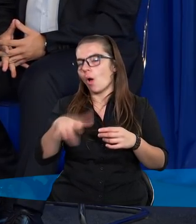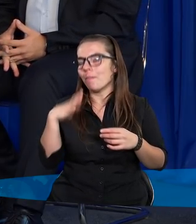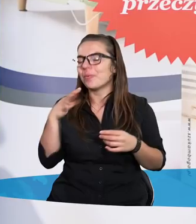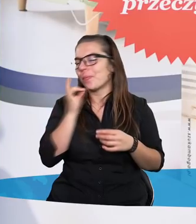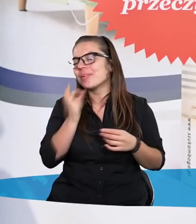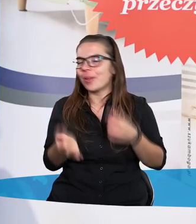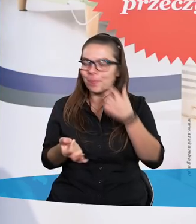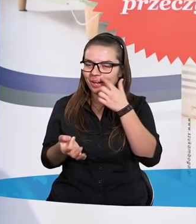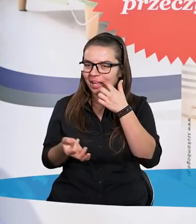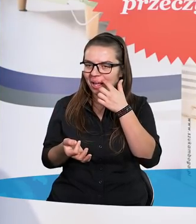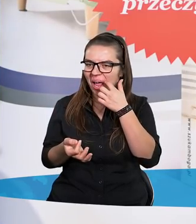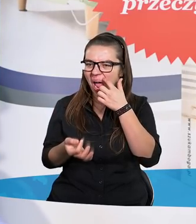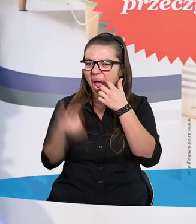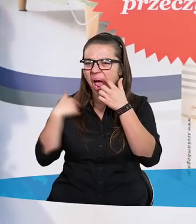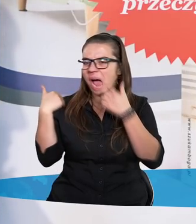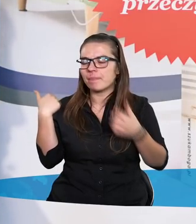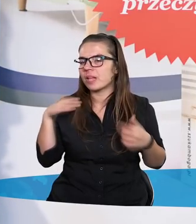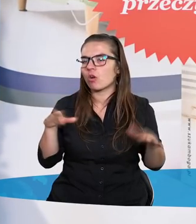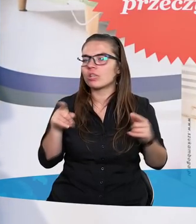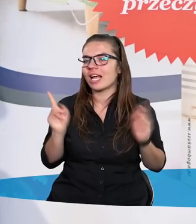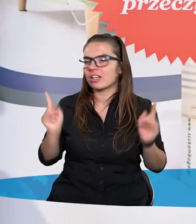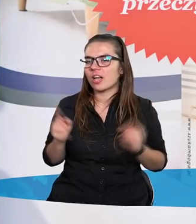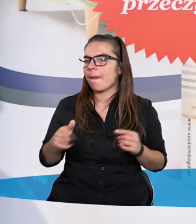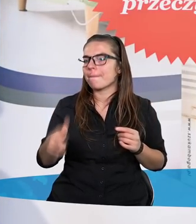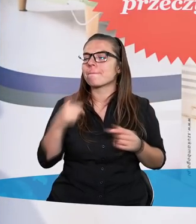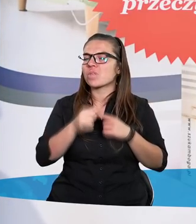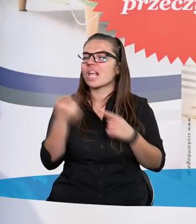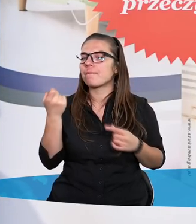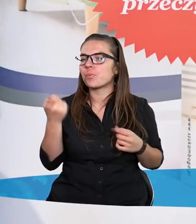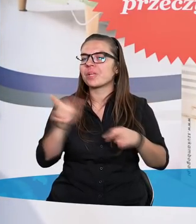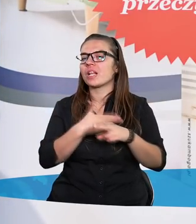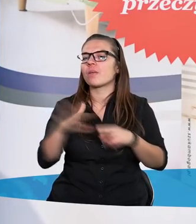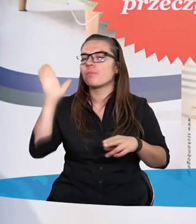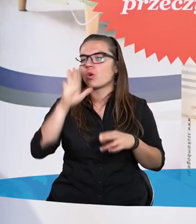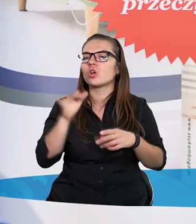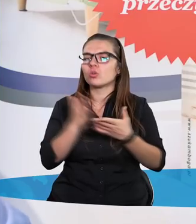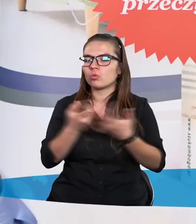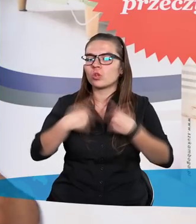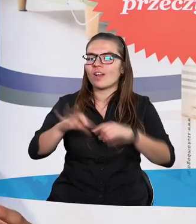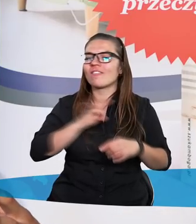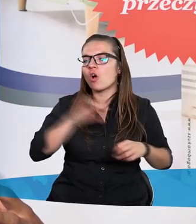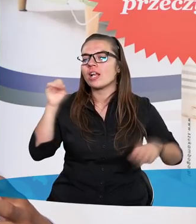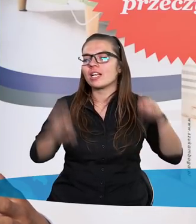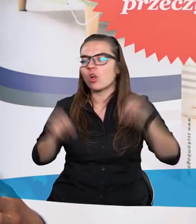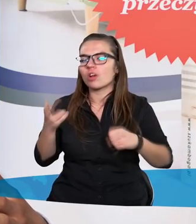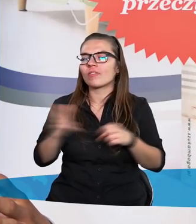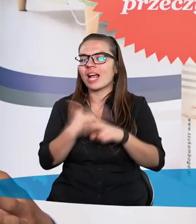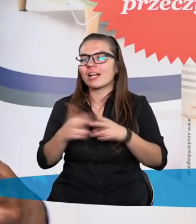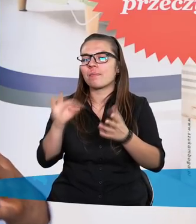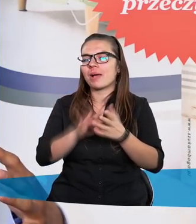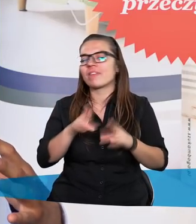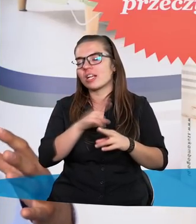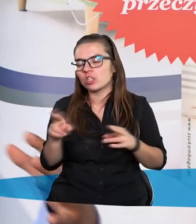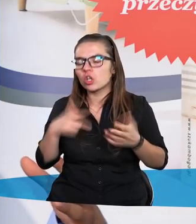takiego. Po pierwsze, ja bym tego nie chciał, bo to jest moment, kiedy Bóg dokonuje już pewnych swoich sądów, kiedy pewne rzeczy